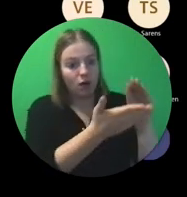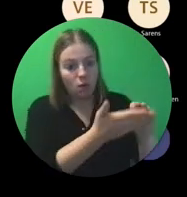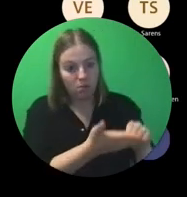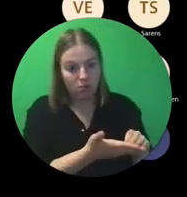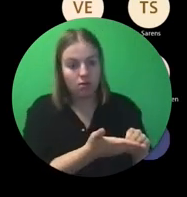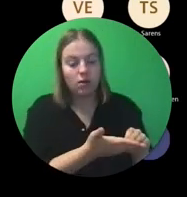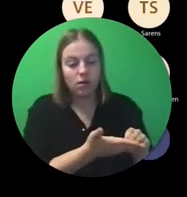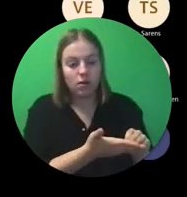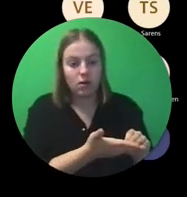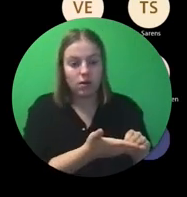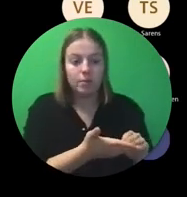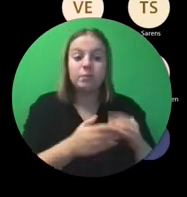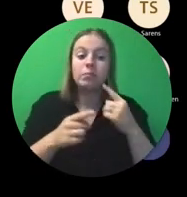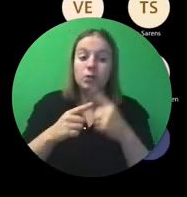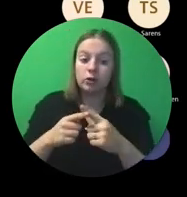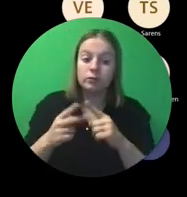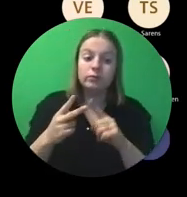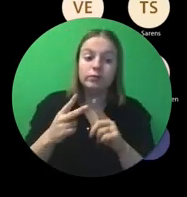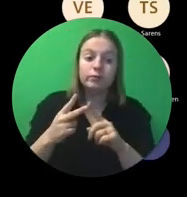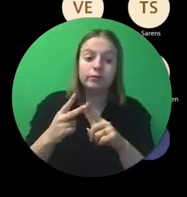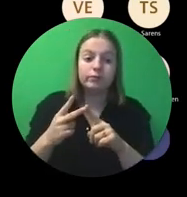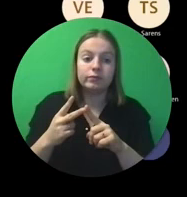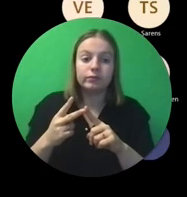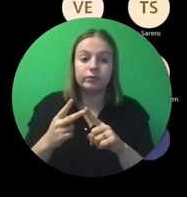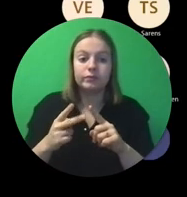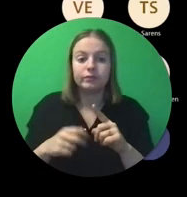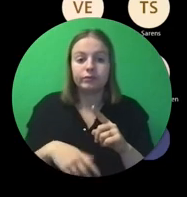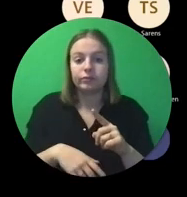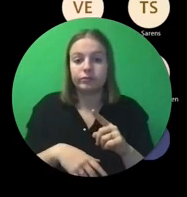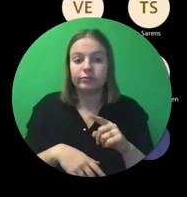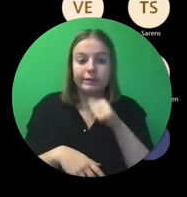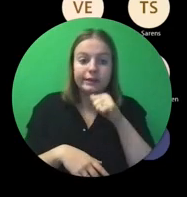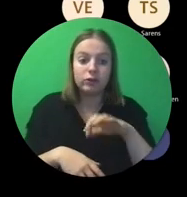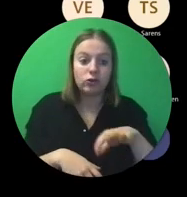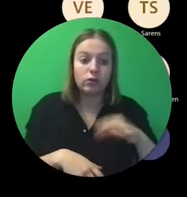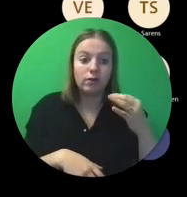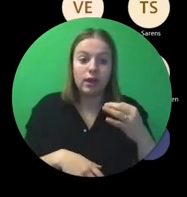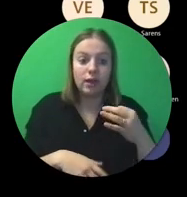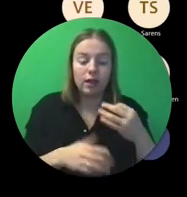Enerzijds. En anderzijds, ja, niet te zwaar van bewijslast.